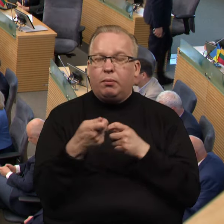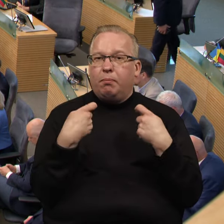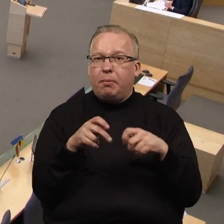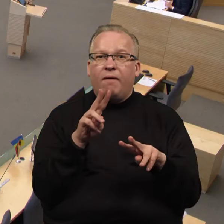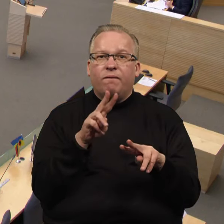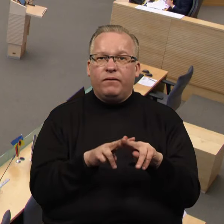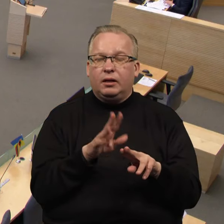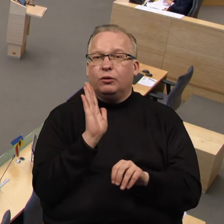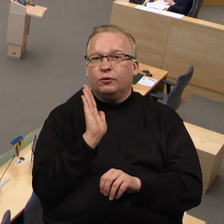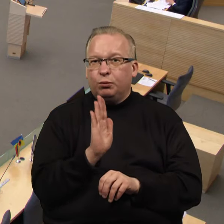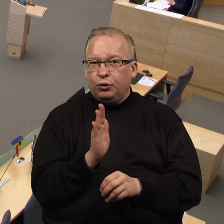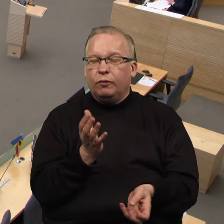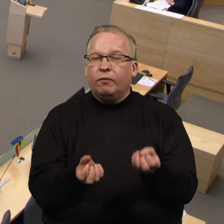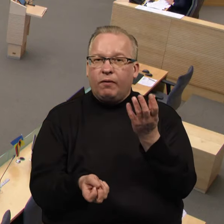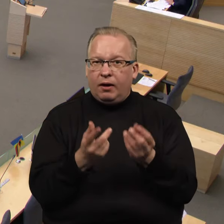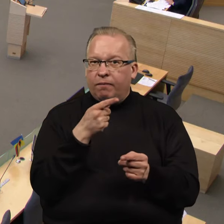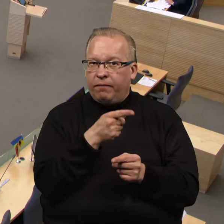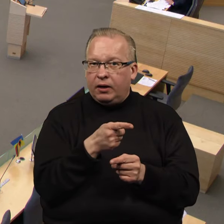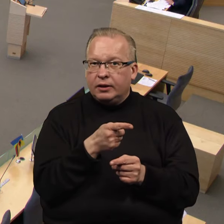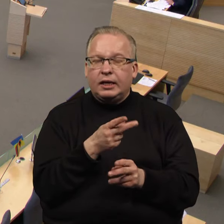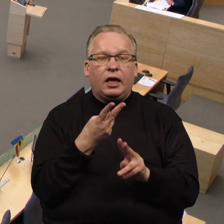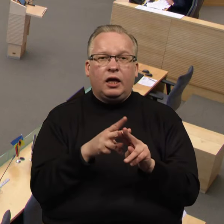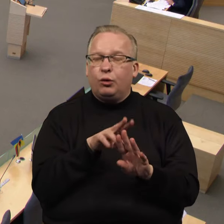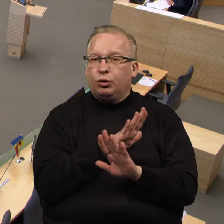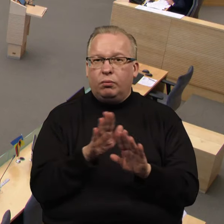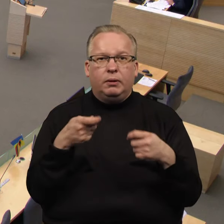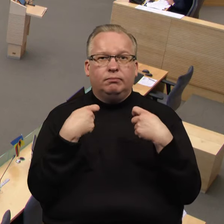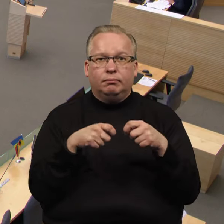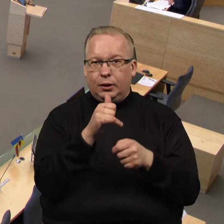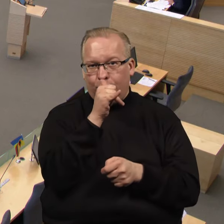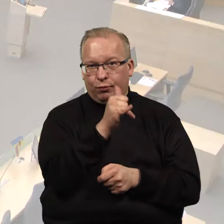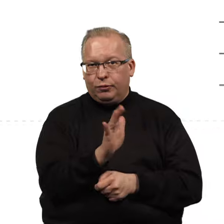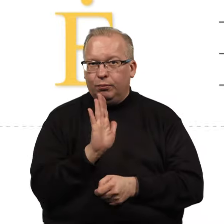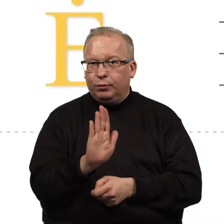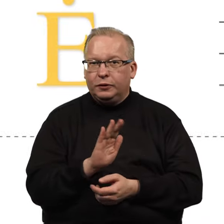vietose būtų prekiaujama fejrverkais, tuo nepadarus prekiauti nebus galima.